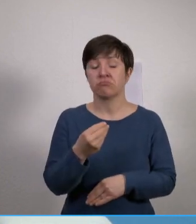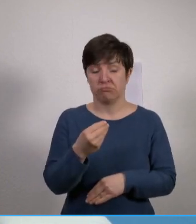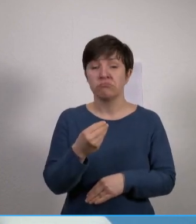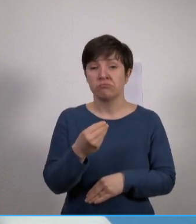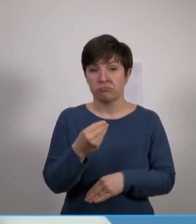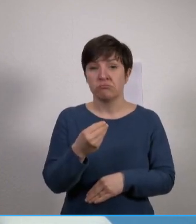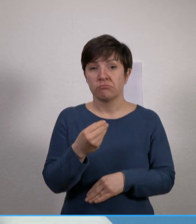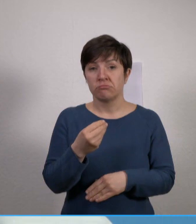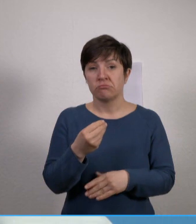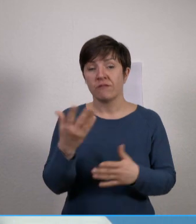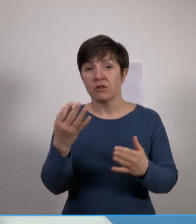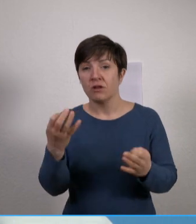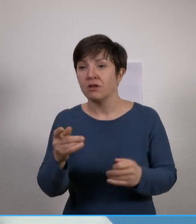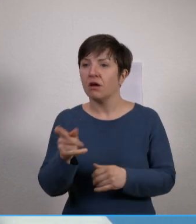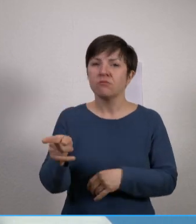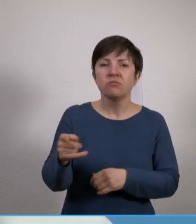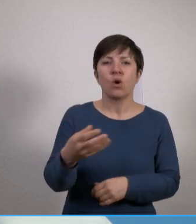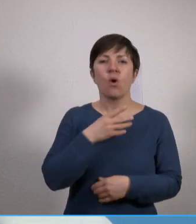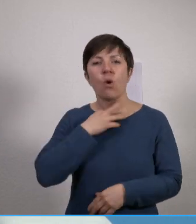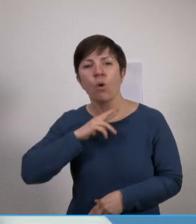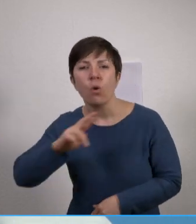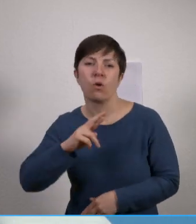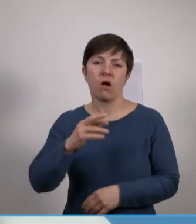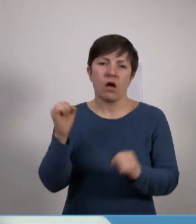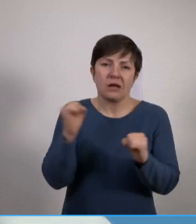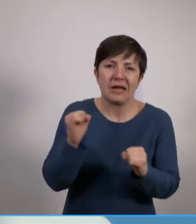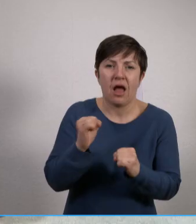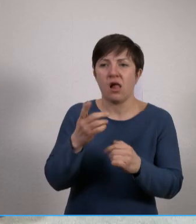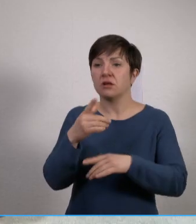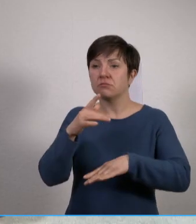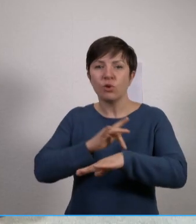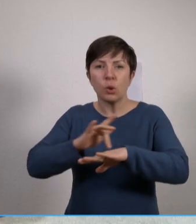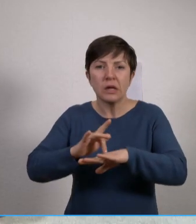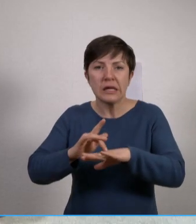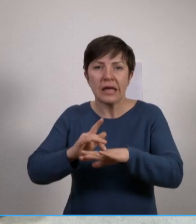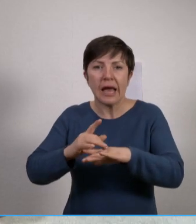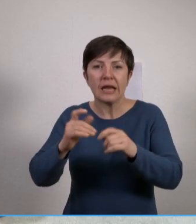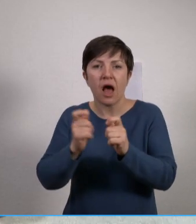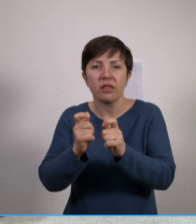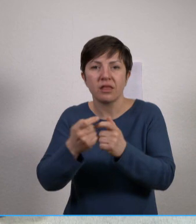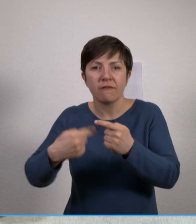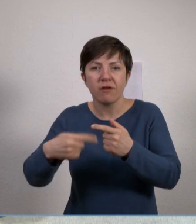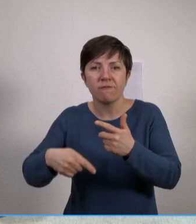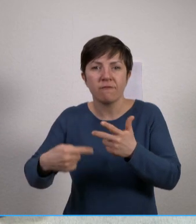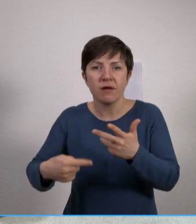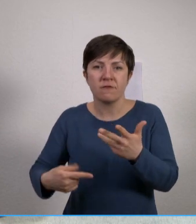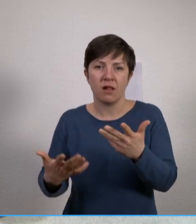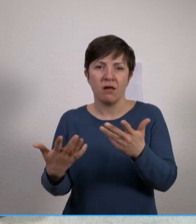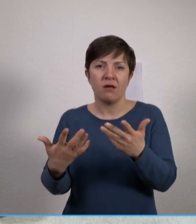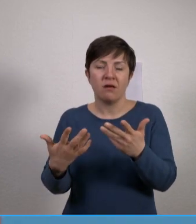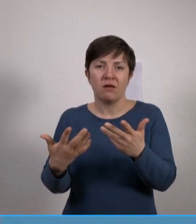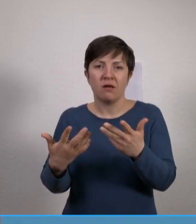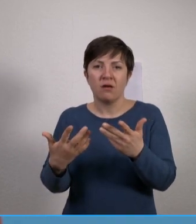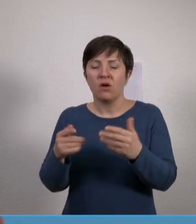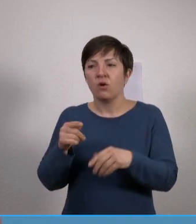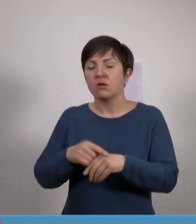von Hunger, von Kälte, von hygienischen Mangelzuständen dann auch in einer gewissen zeitlichen